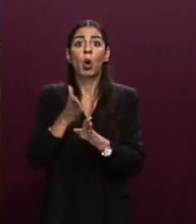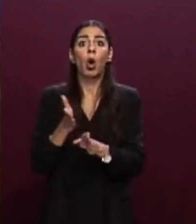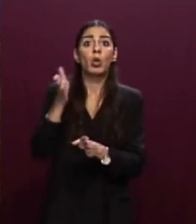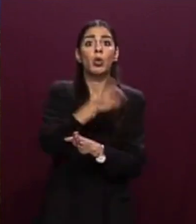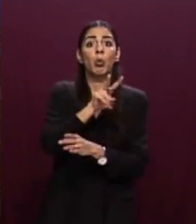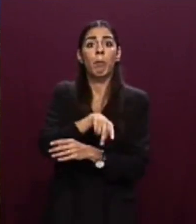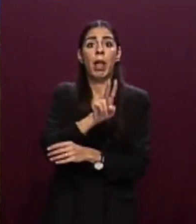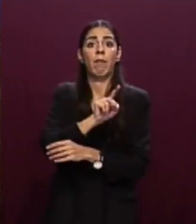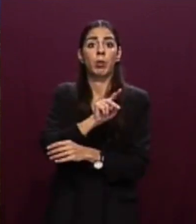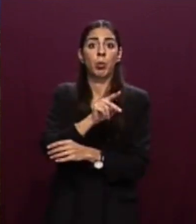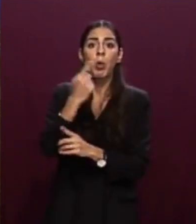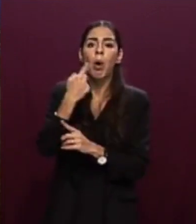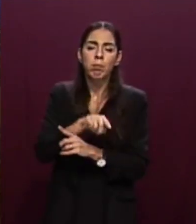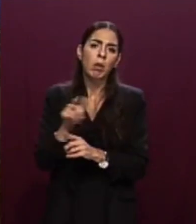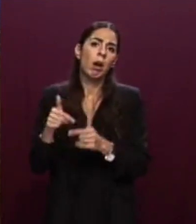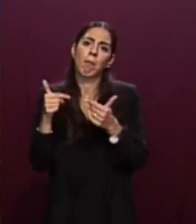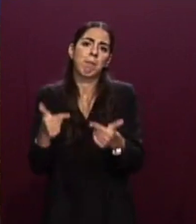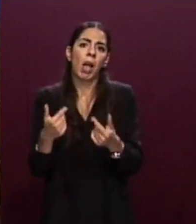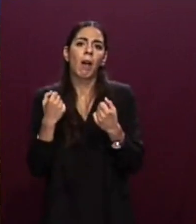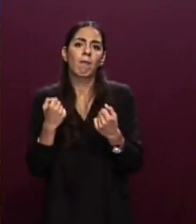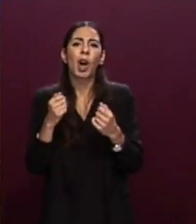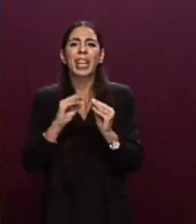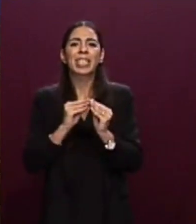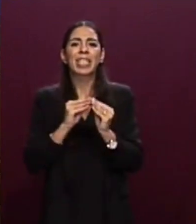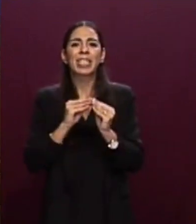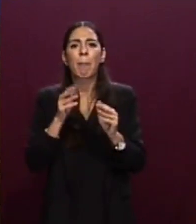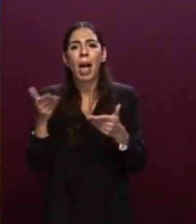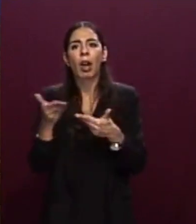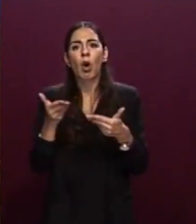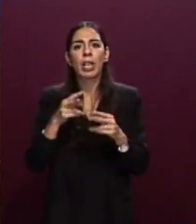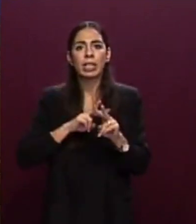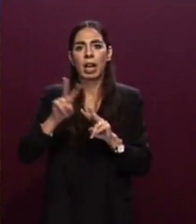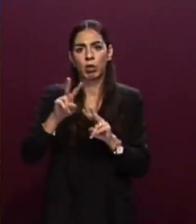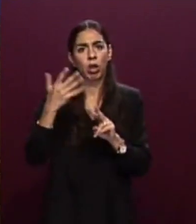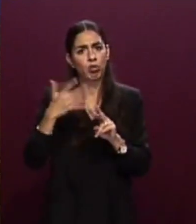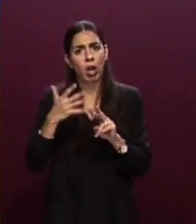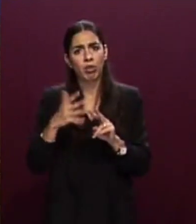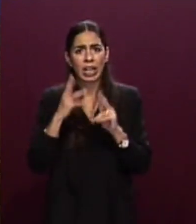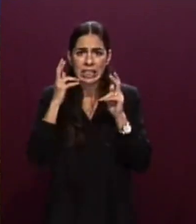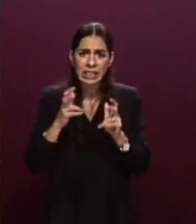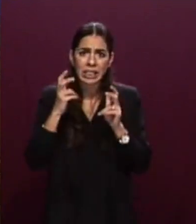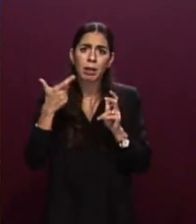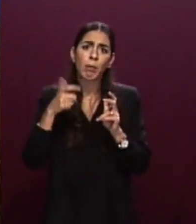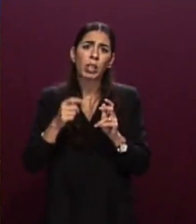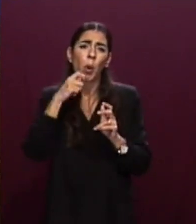incidendo pesantemente sul sistema di accoglienza nazionale già provato dagli arrivi dall'Ucraina,